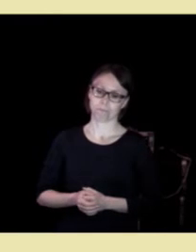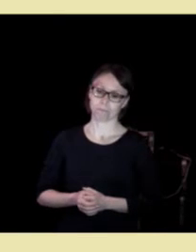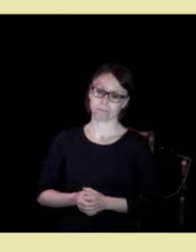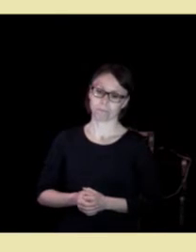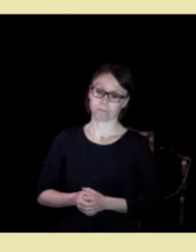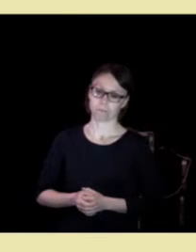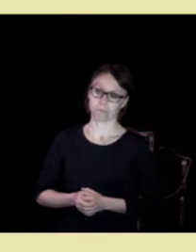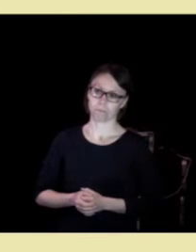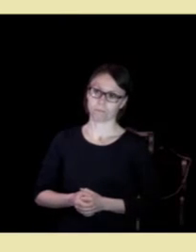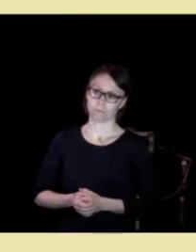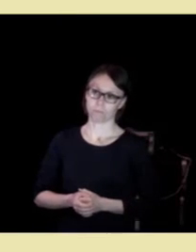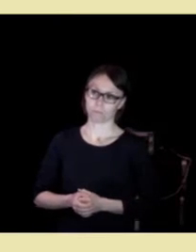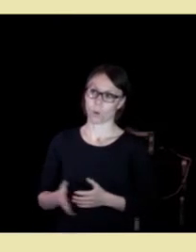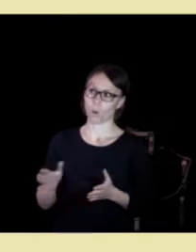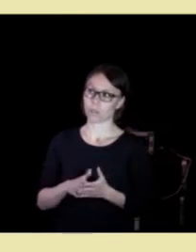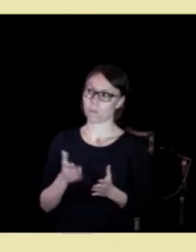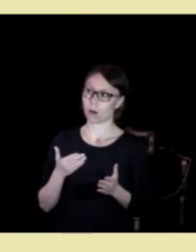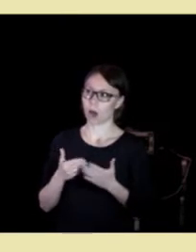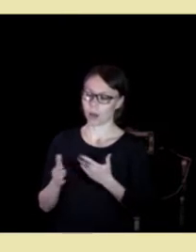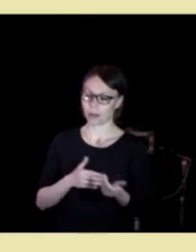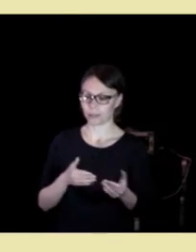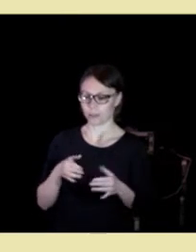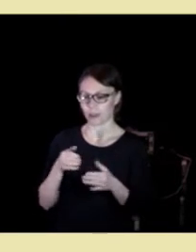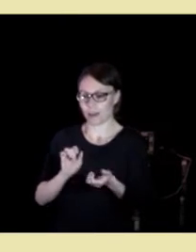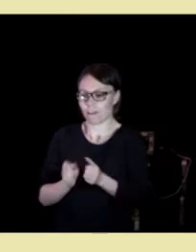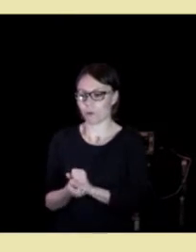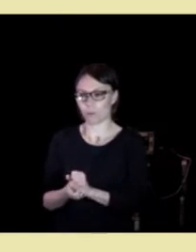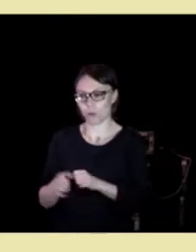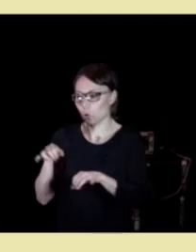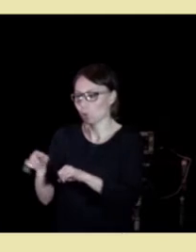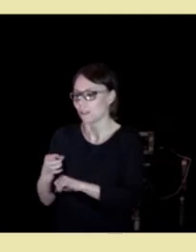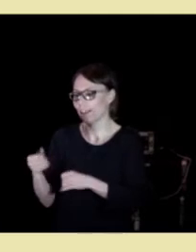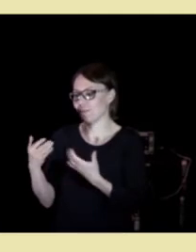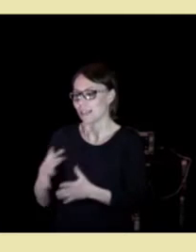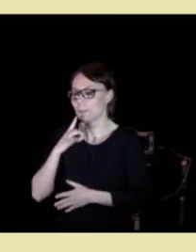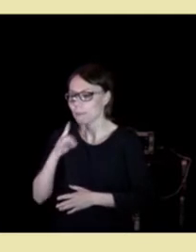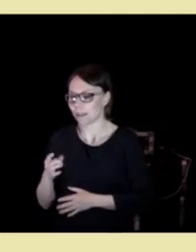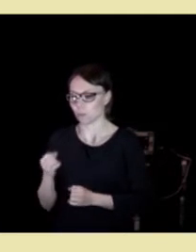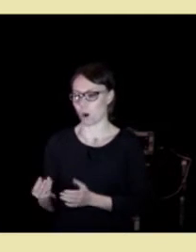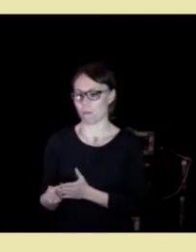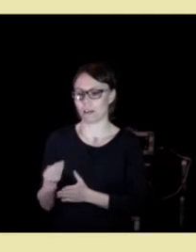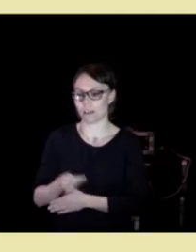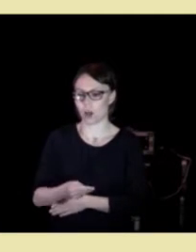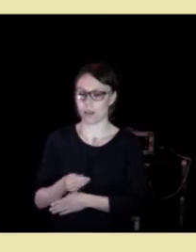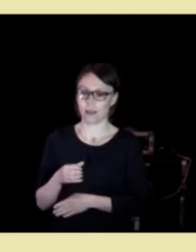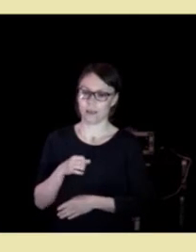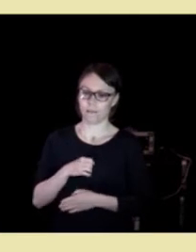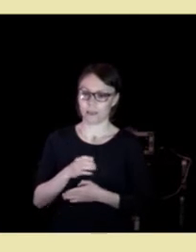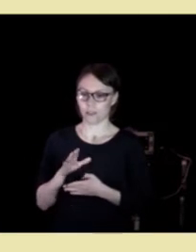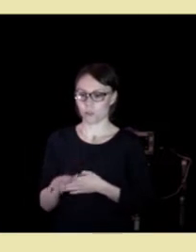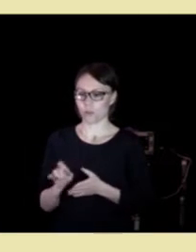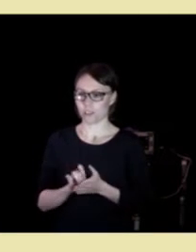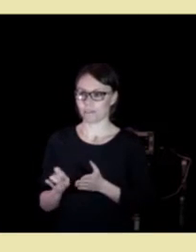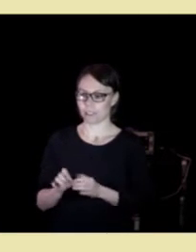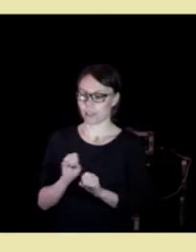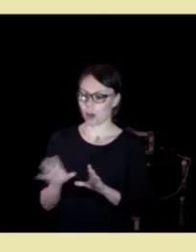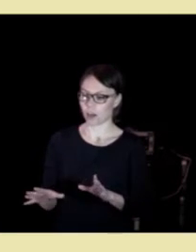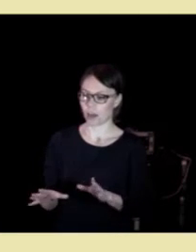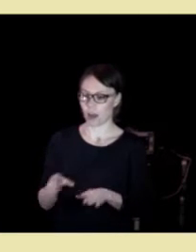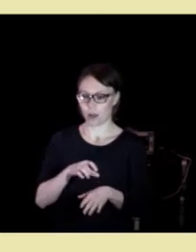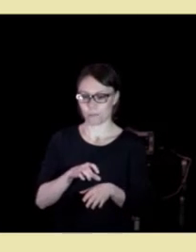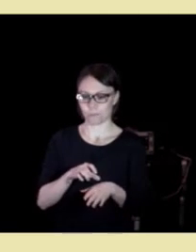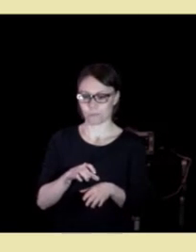Under samhandlingsreformen fikk kommunene plikt til å betale hvis utskrivningsklare innbyggerer med